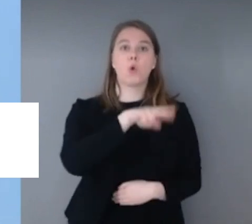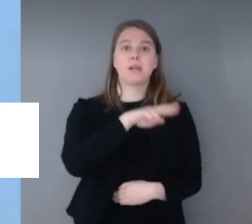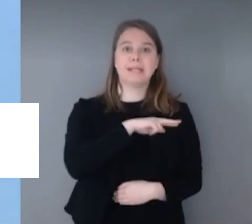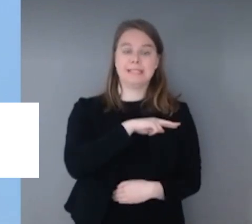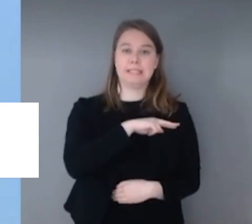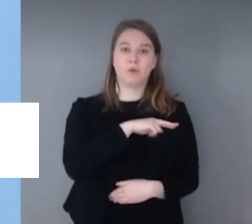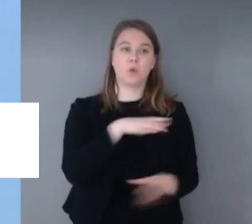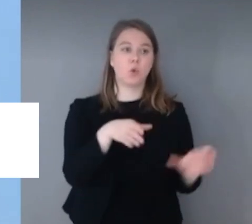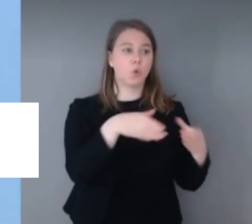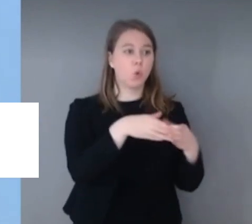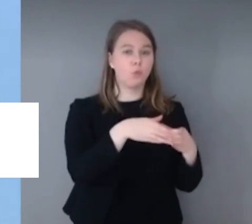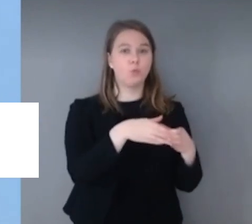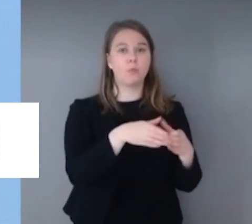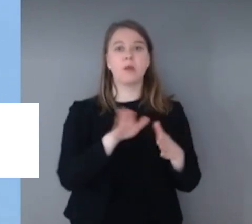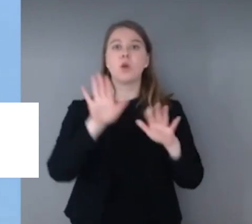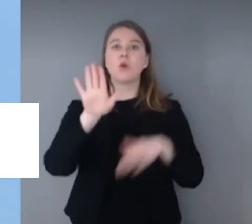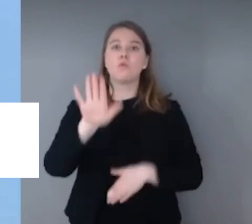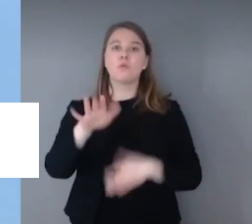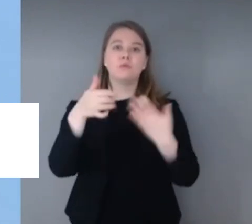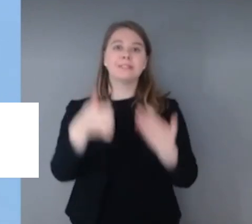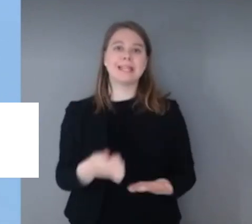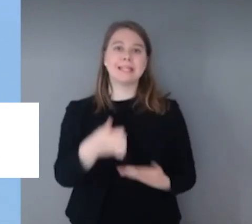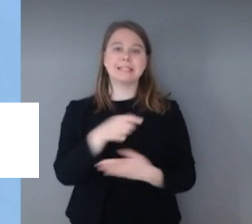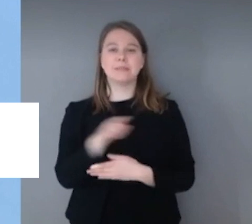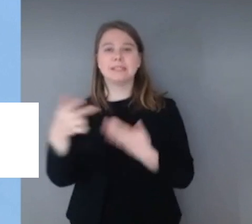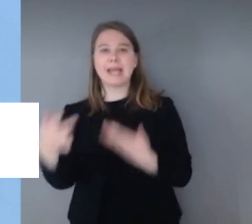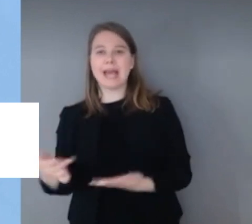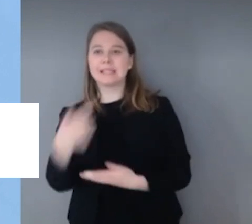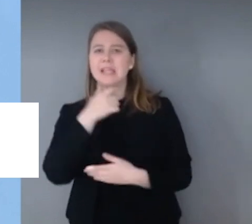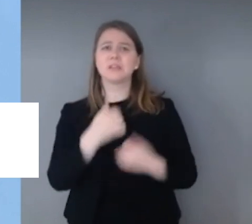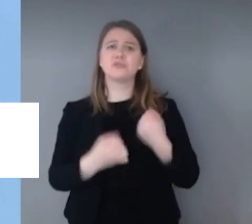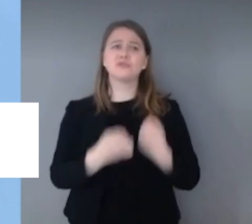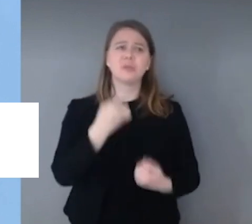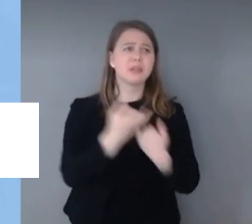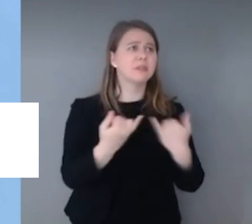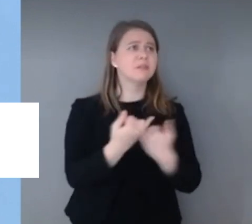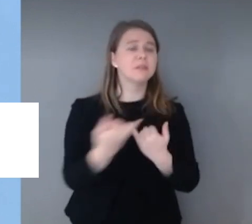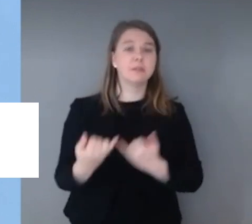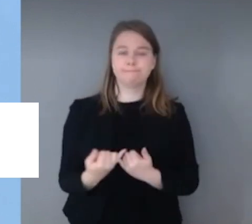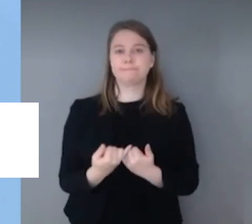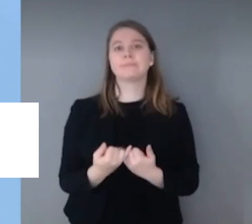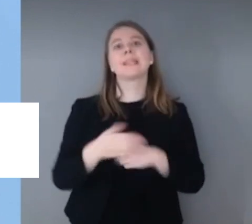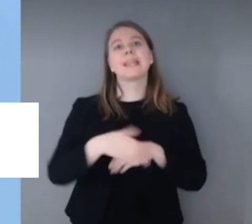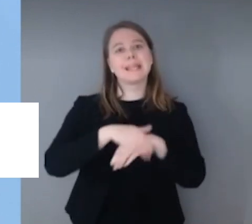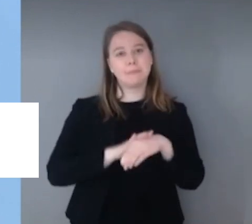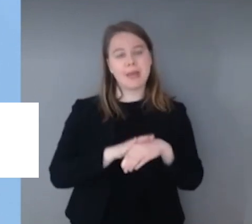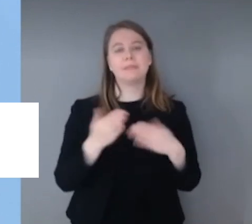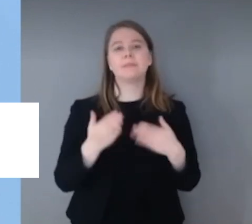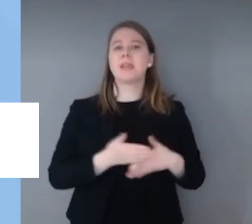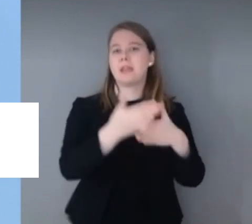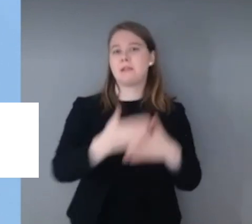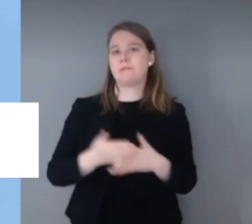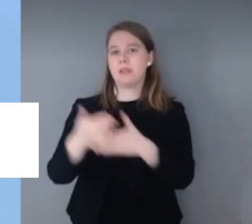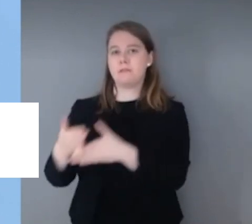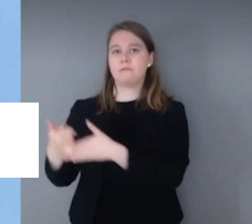65 bis 80-jährige schwer tun, Ihre Gemeinde ist bereit, Ihnen zu helfen. Sprechen Sie sonst